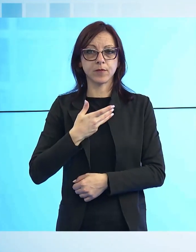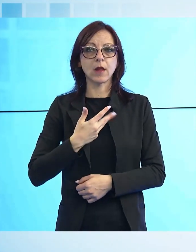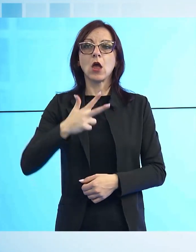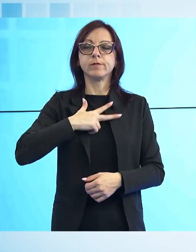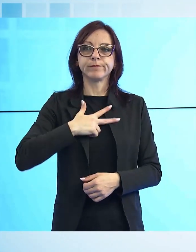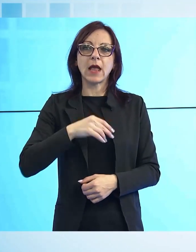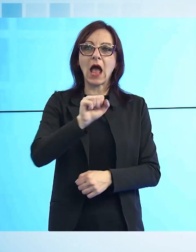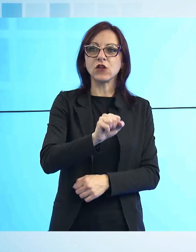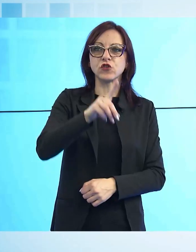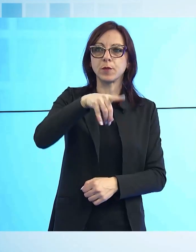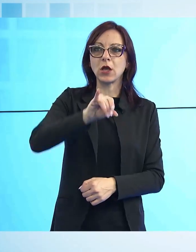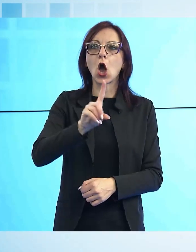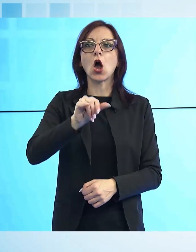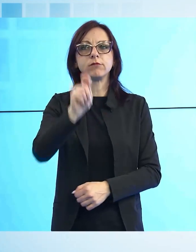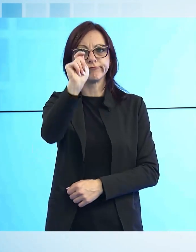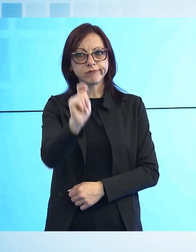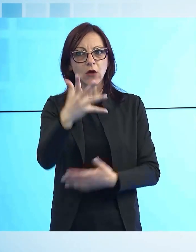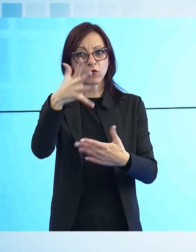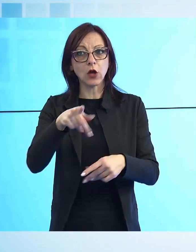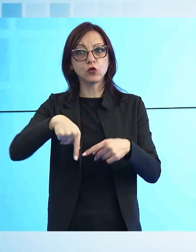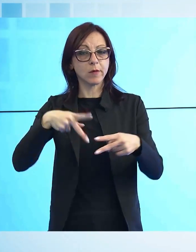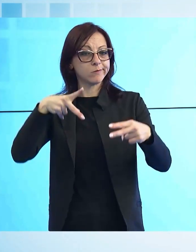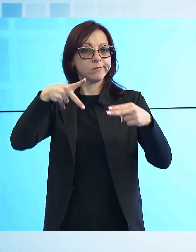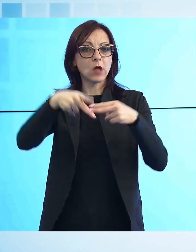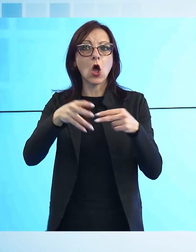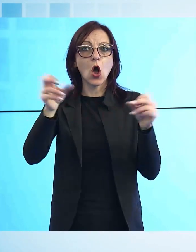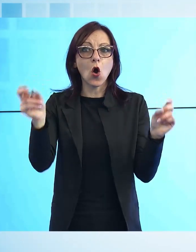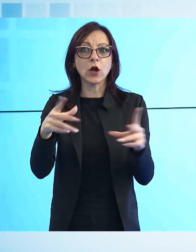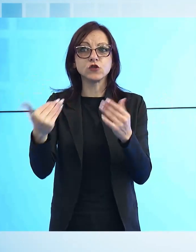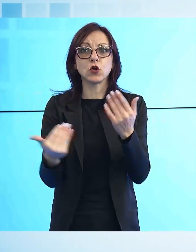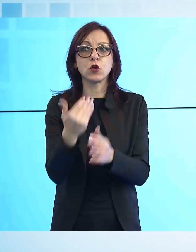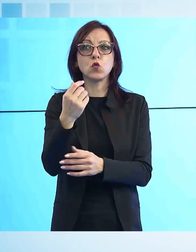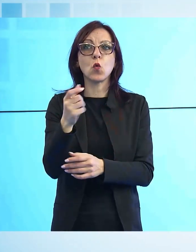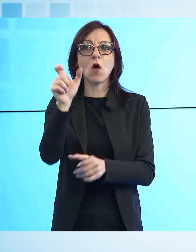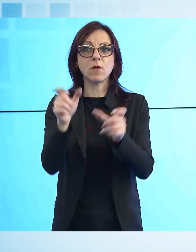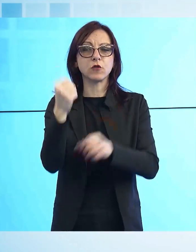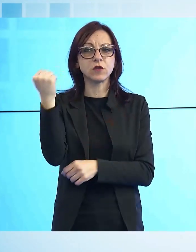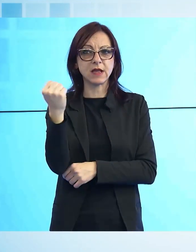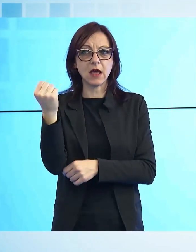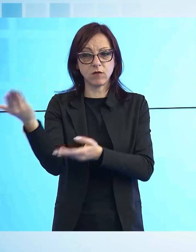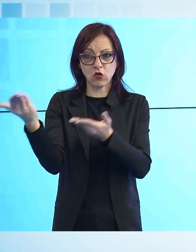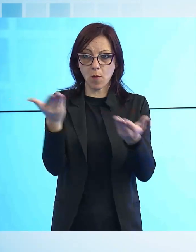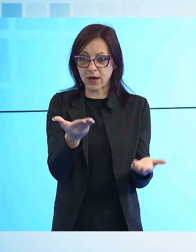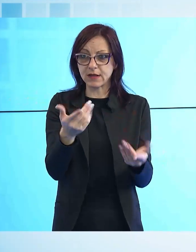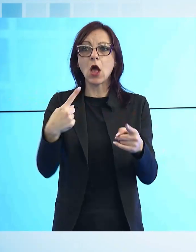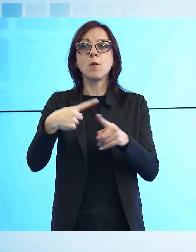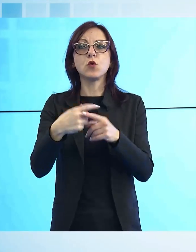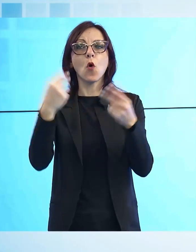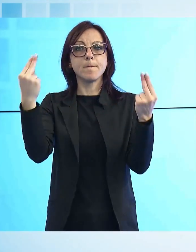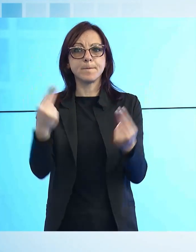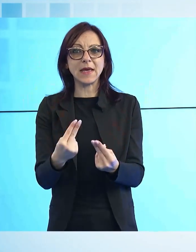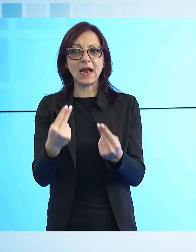Angelo Pioli il taglio del nastro è l'occasione per far conoscere i nuovi agenti in servizio e presentare il bilancio annuale delle attività.